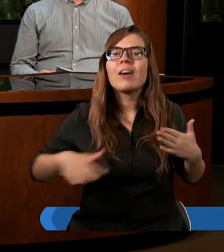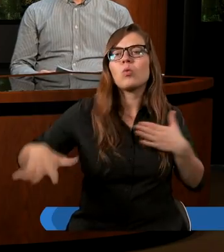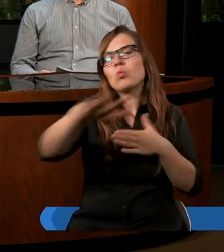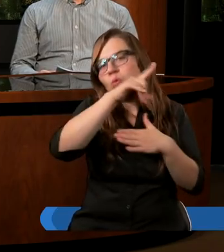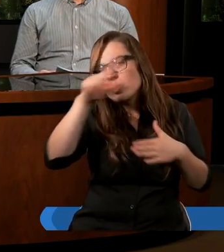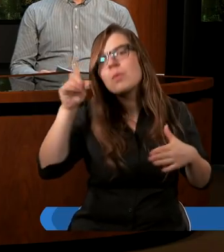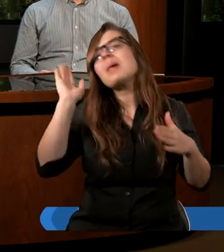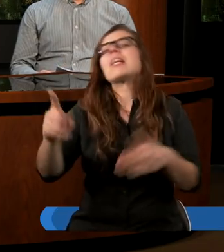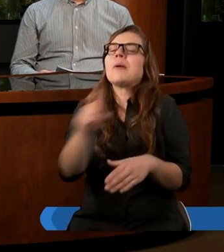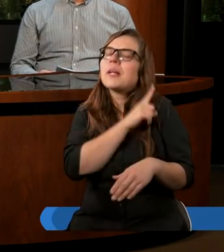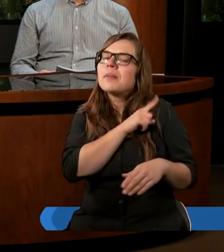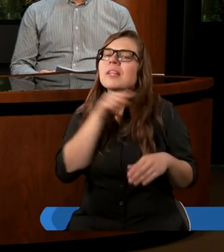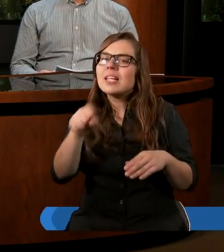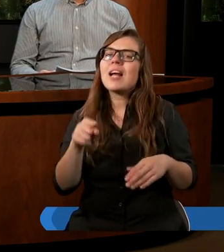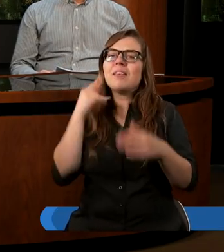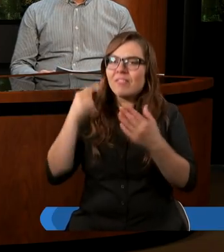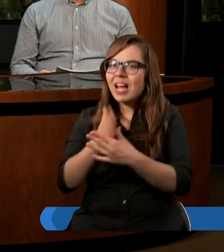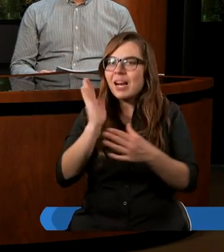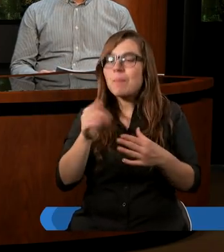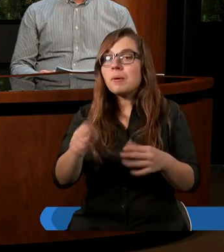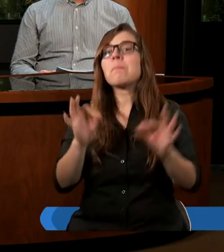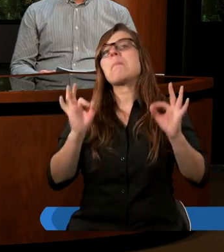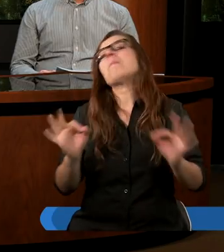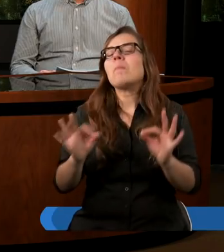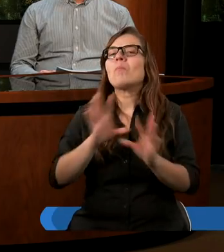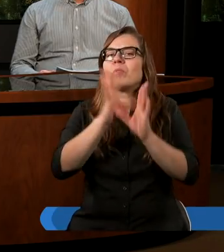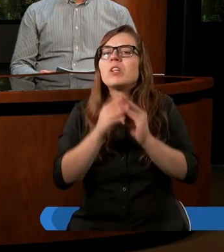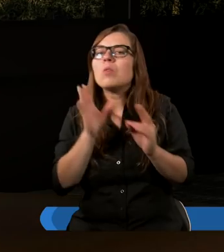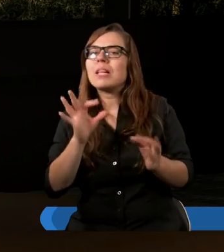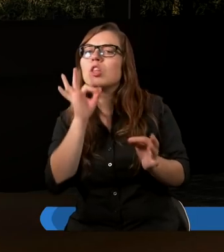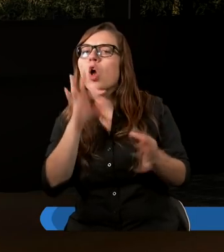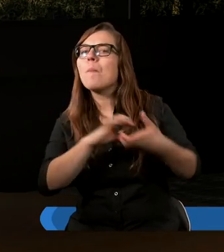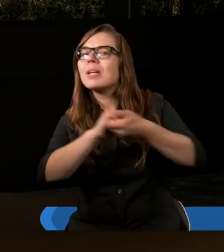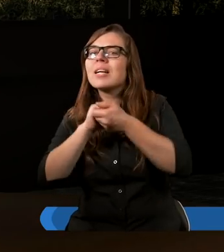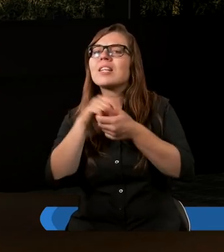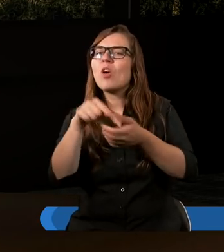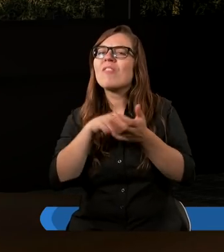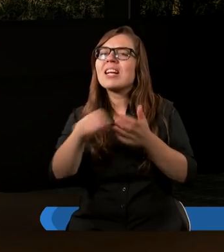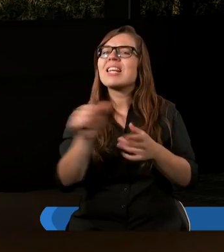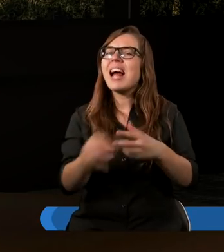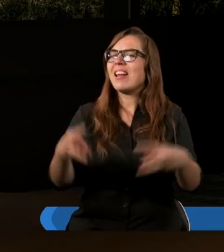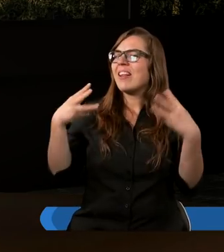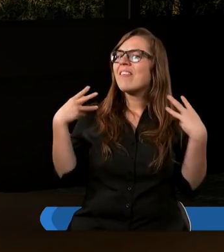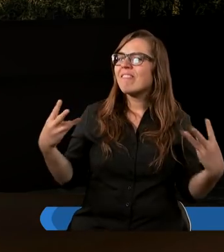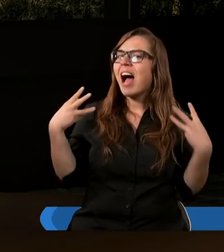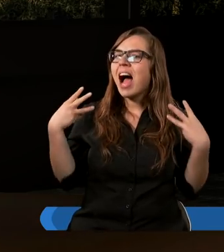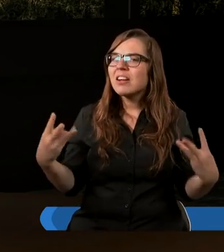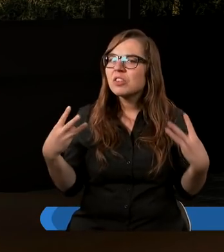przykazania i będzie wierny Bogu, to wtedy właśnie Pan Bóg będzie błogosławił. Mi się wydaje, że ten tekst jest naprawdę bardzo ważny,